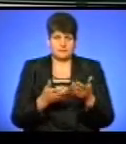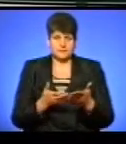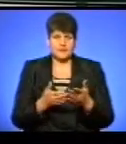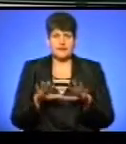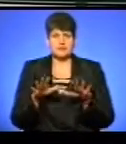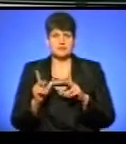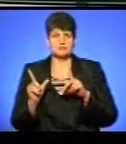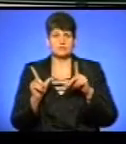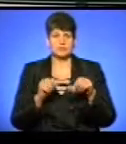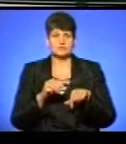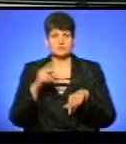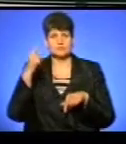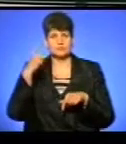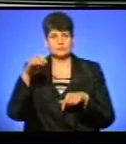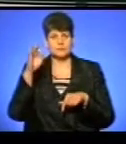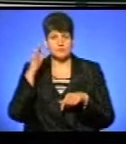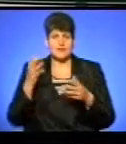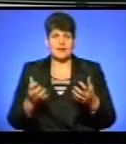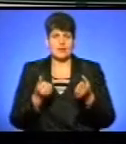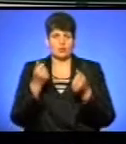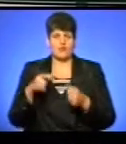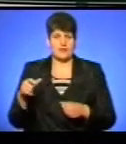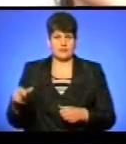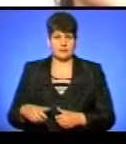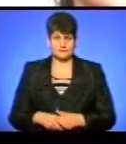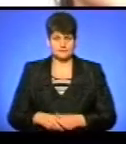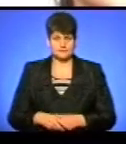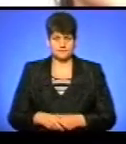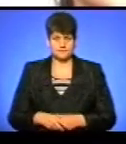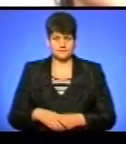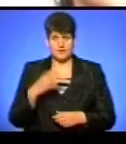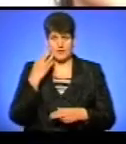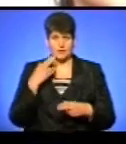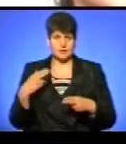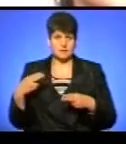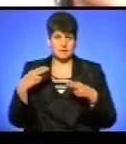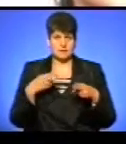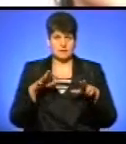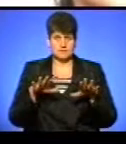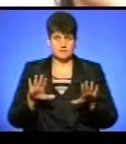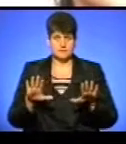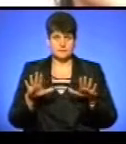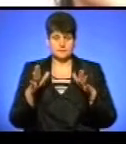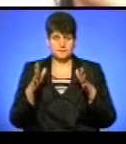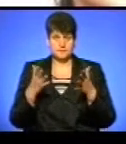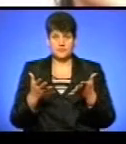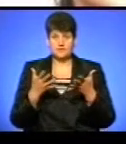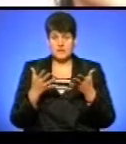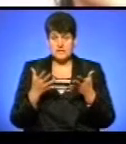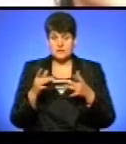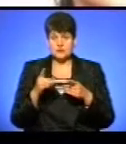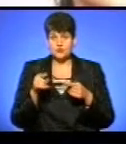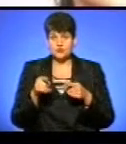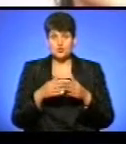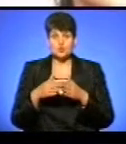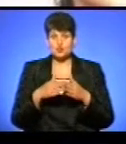На місце виїхали правоохоронці та рятувальники. Коли прибули на місце події, то з'ясували, що її